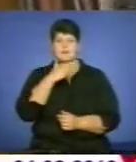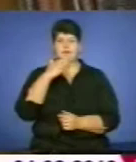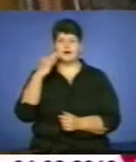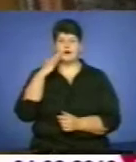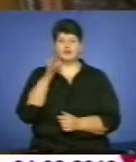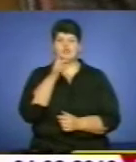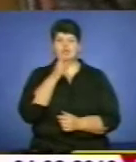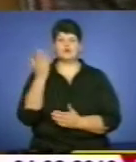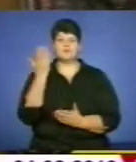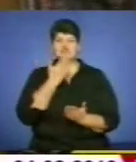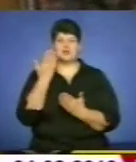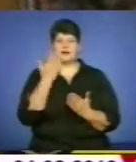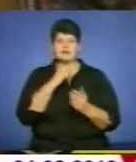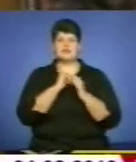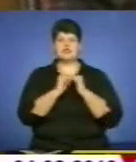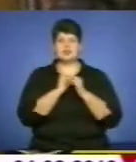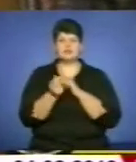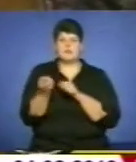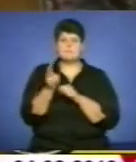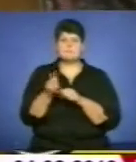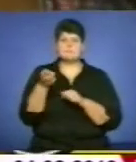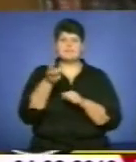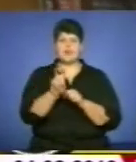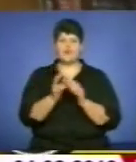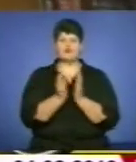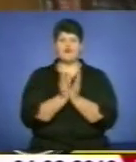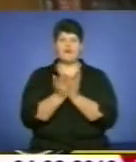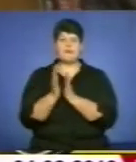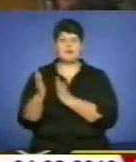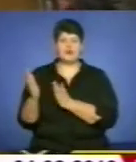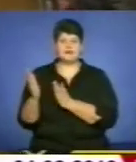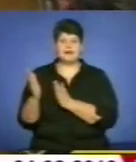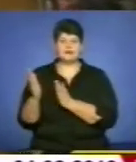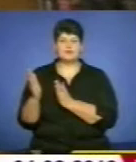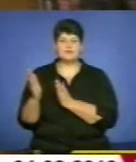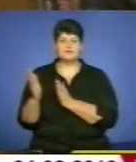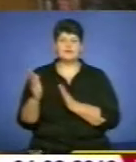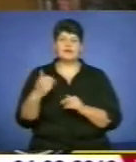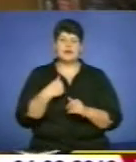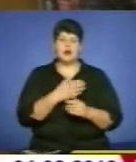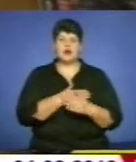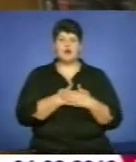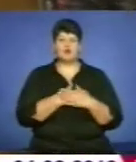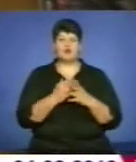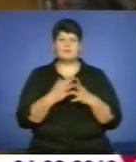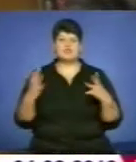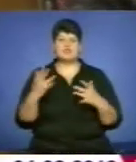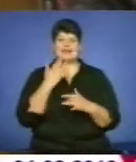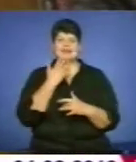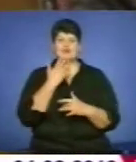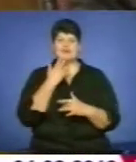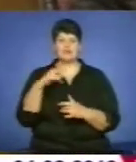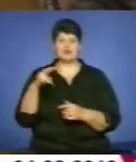читати. Часто захожу в бібліотеку сюди. Я люблю більше так іноземну літературу в